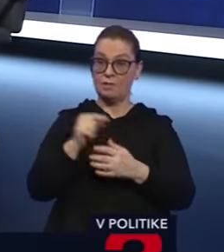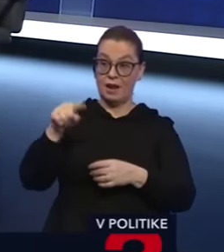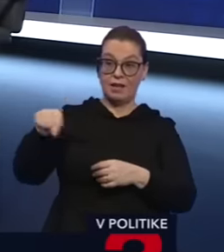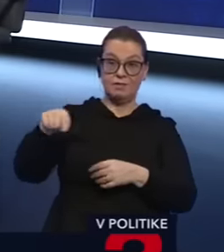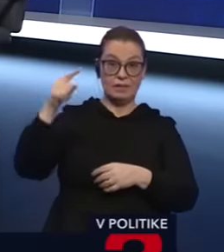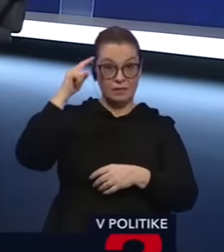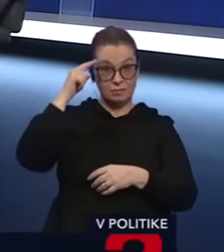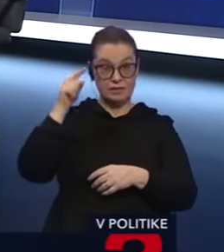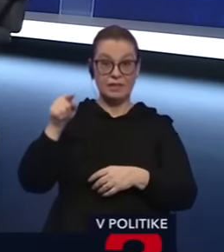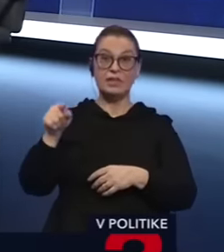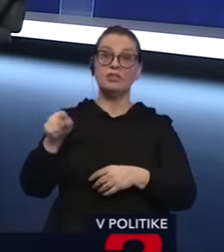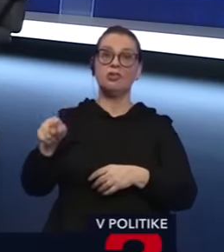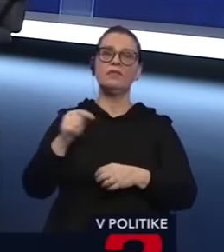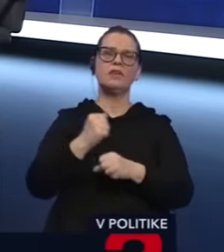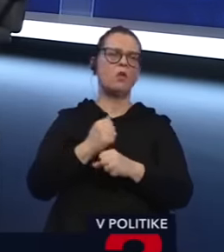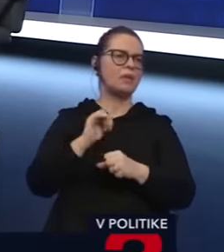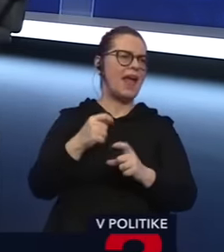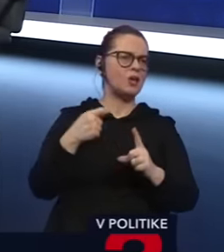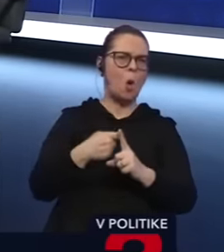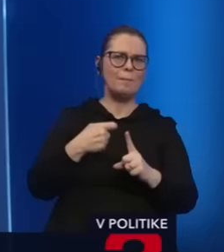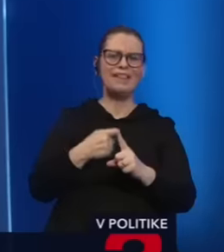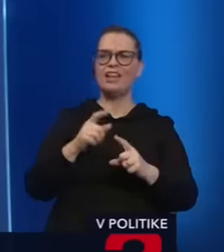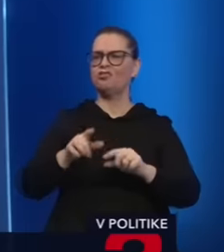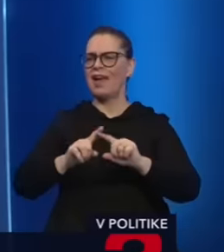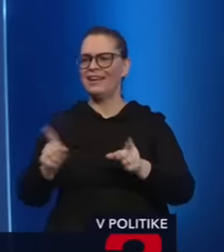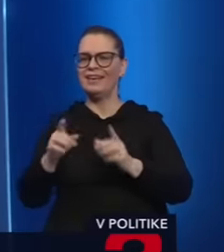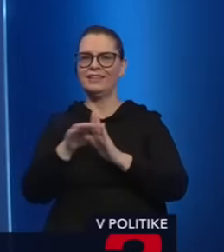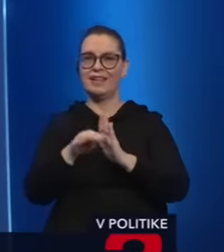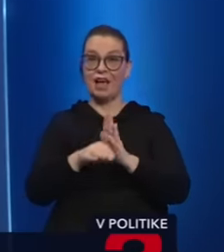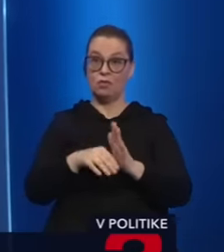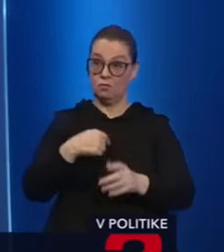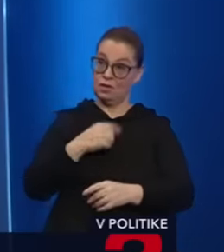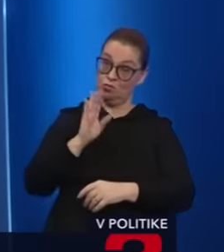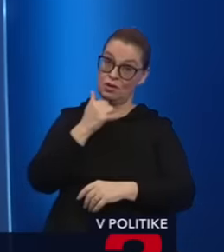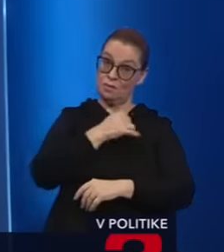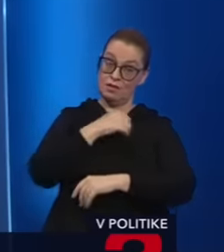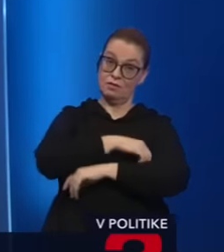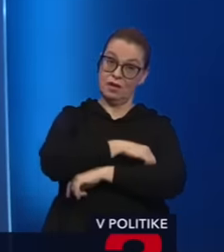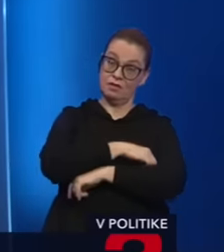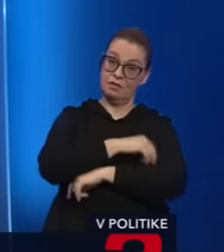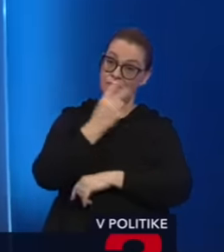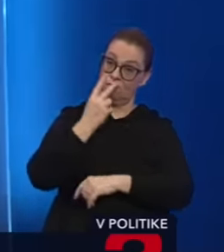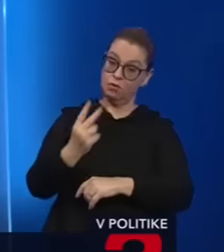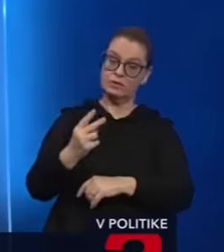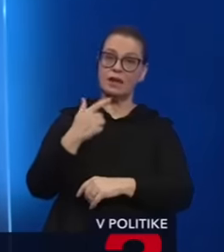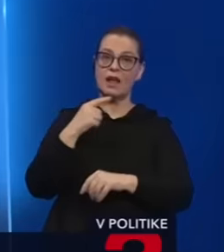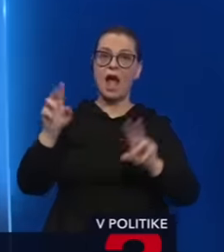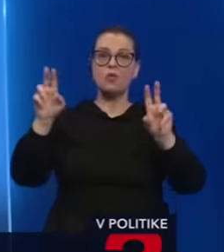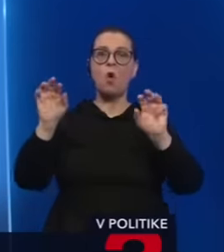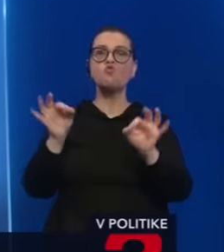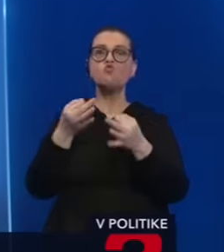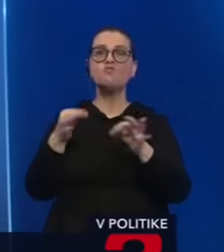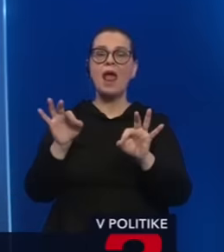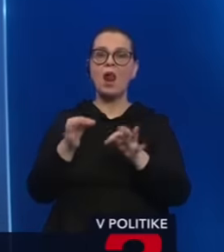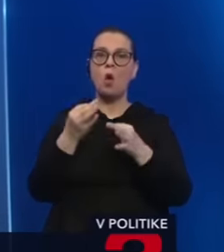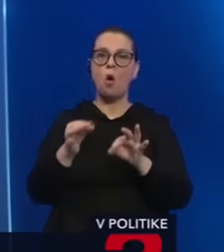to ste robili aj pri kompetenčnom, to ste robili pri už niekoľkých zákonoch, že my sa budeme prizerať na to, ako vy umelo využívate